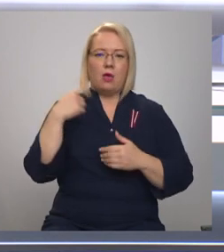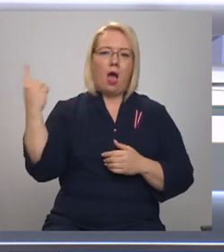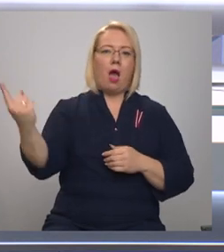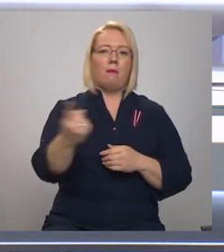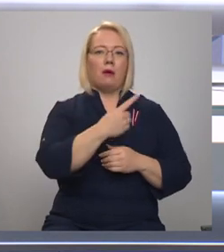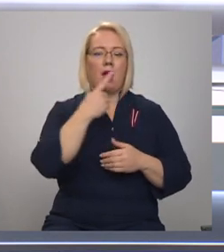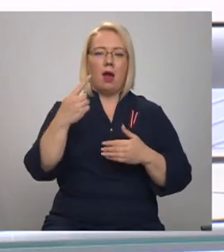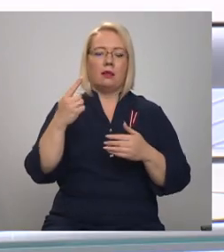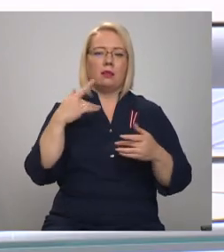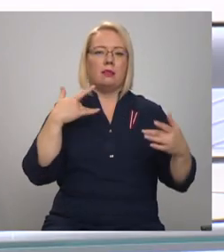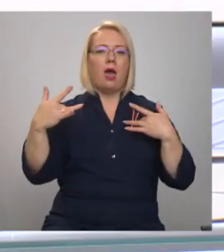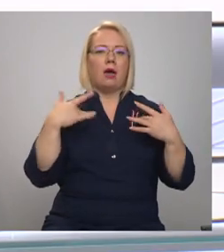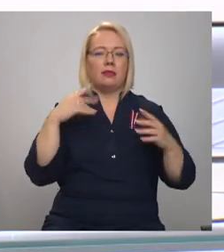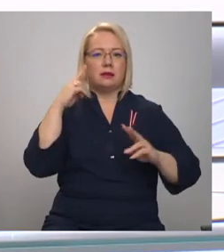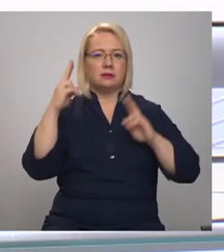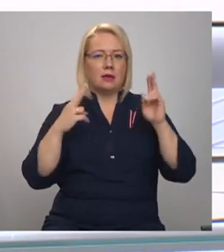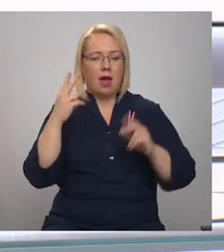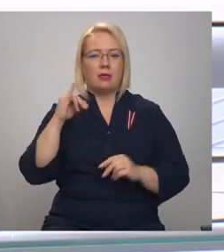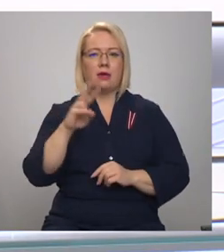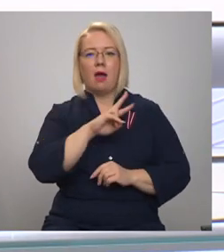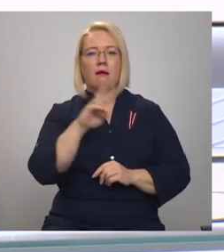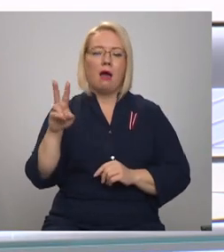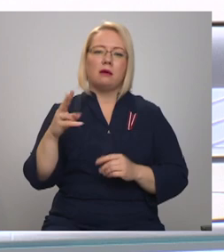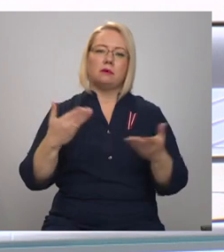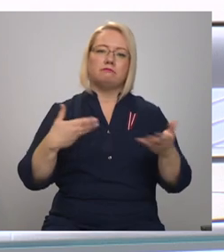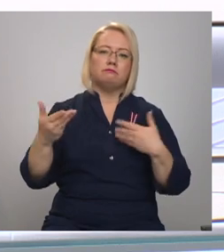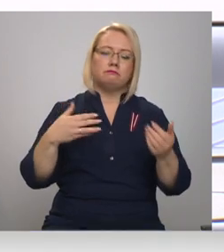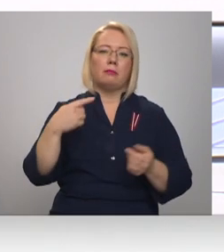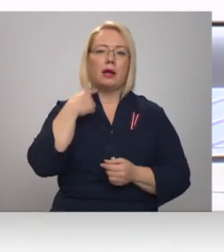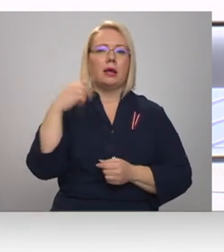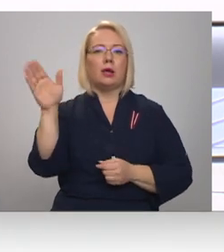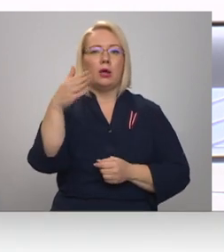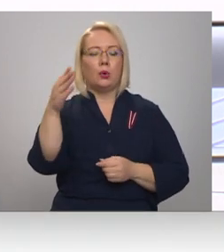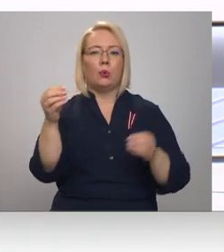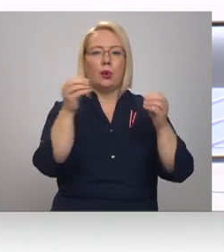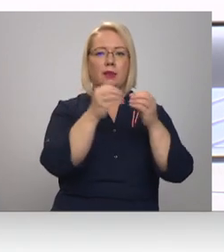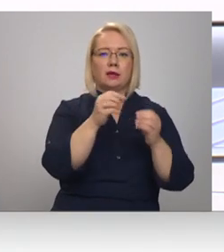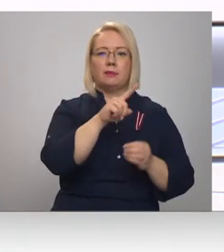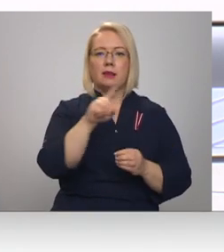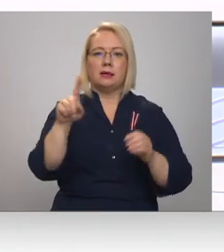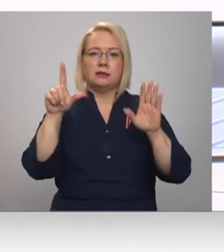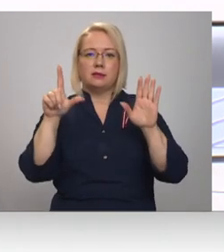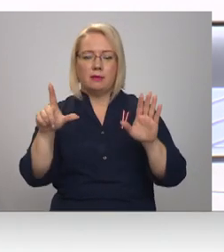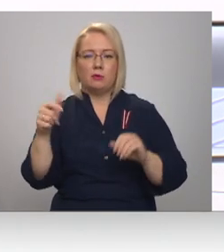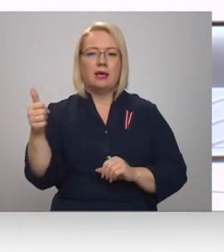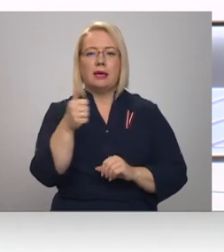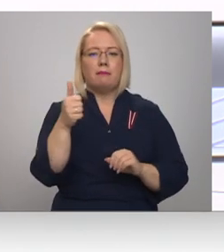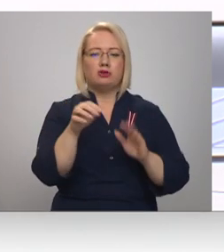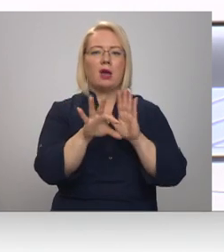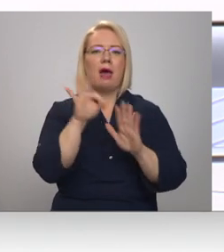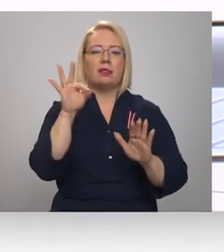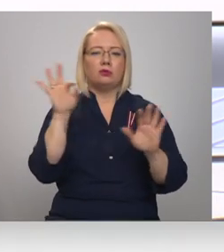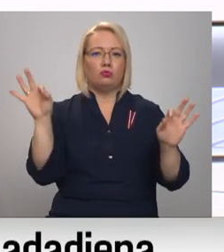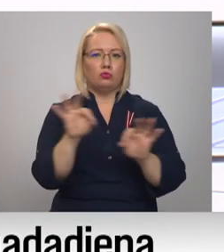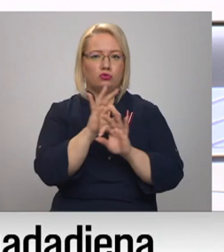teatru skan. Ja nu kāds dodās svētku pastaigā pa Rīgu, tad no desmitiem līdz septiņiem skan īpaši atlasīt mūziku,